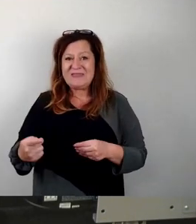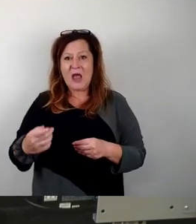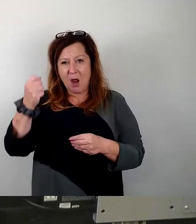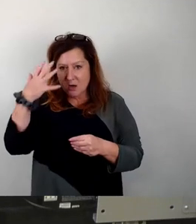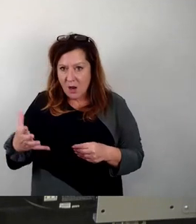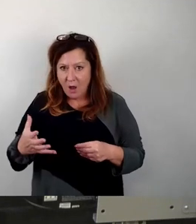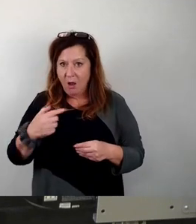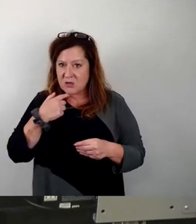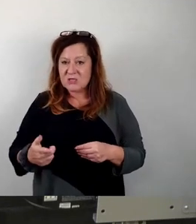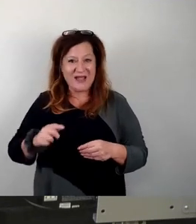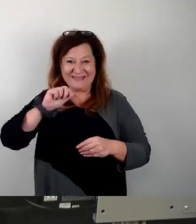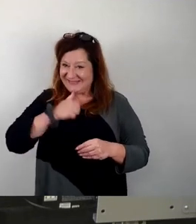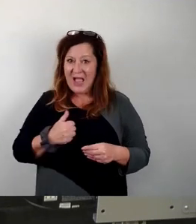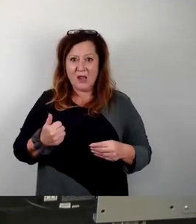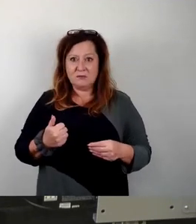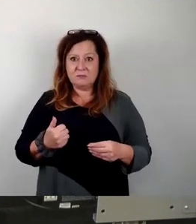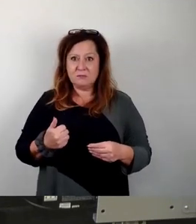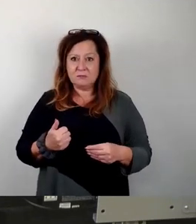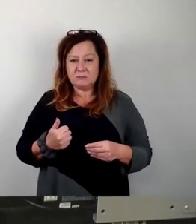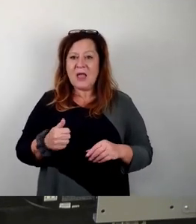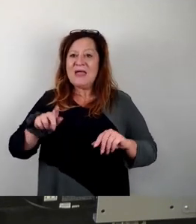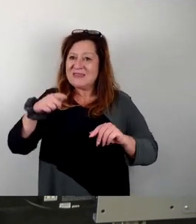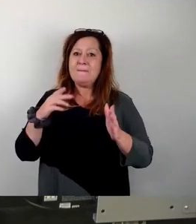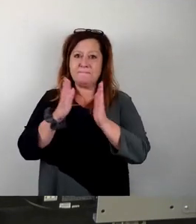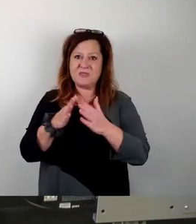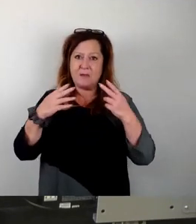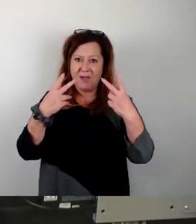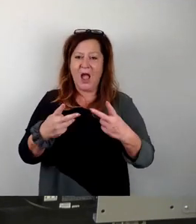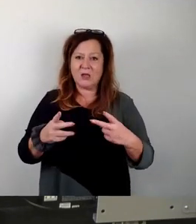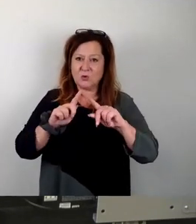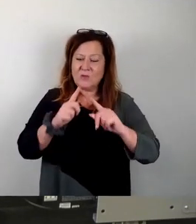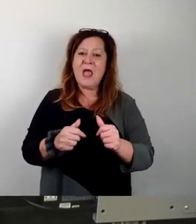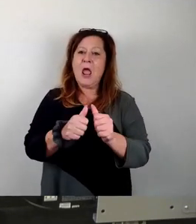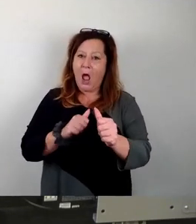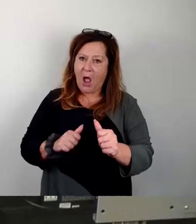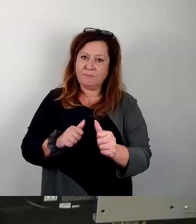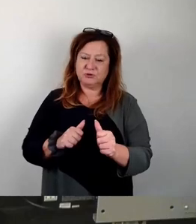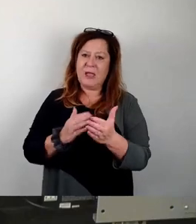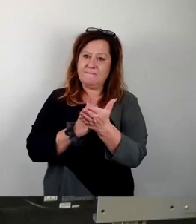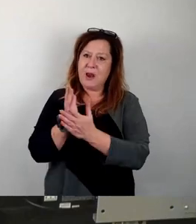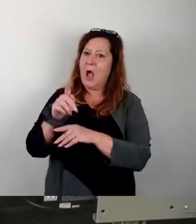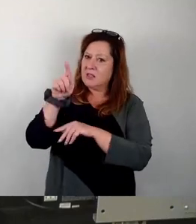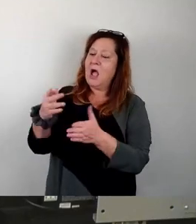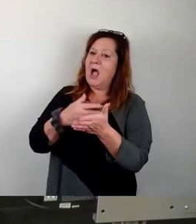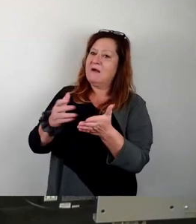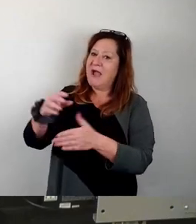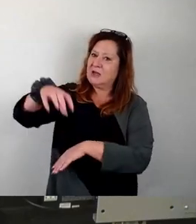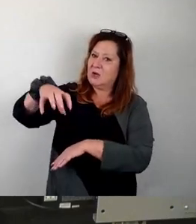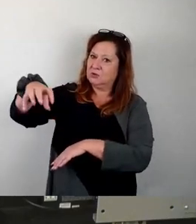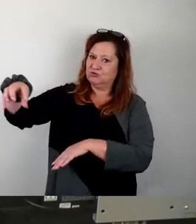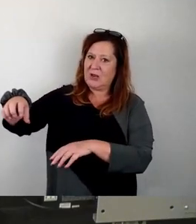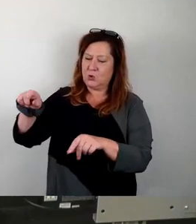dagegen aus, dann beachten Sie es auch und nehmen Sie die Abstand von Plänen, dort weitere Standorte zu errichten. Vielen Dank.